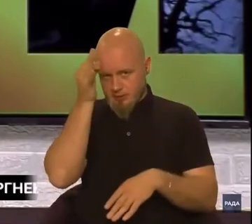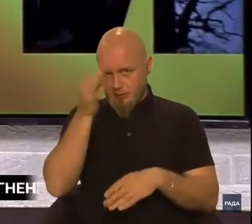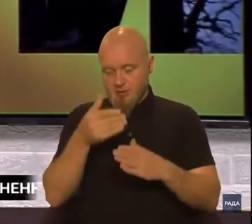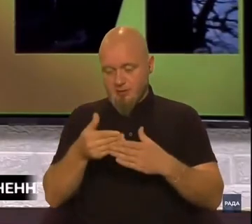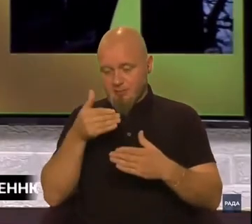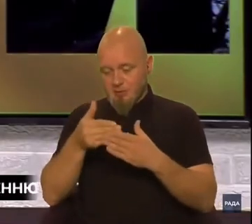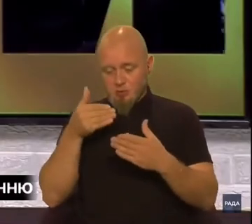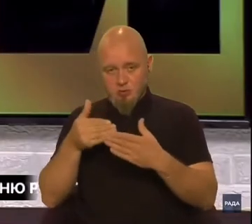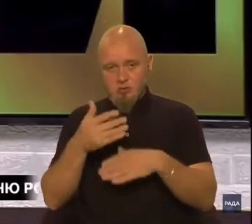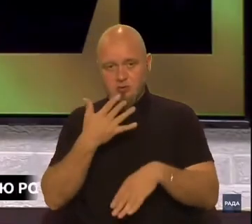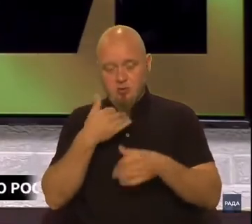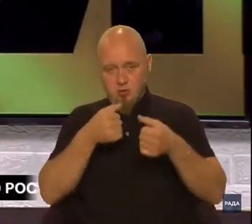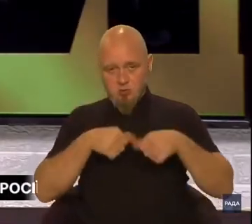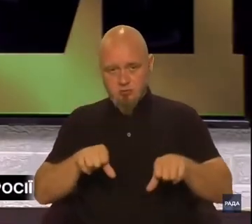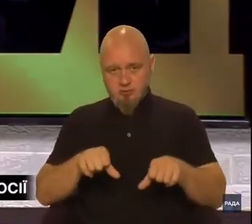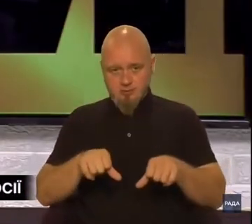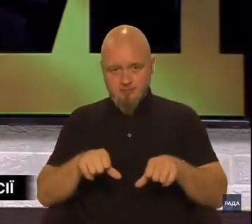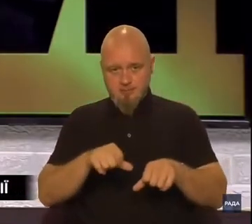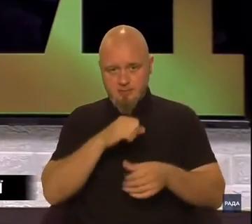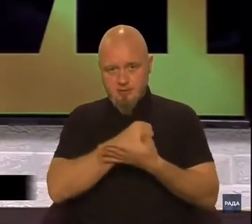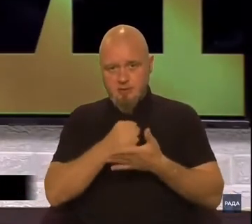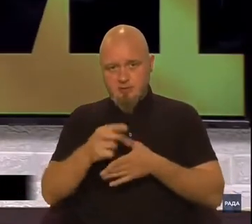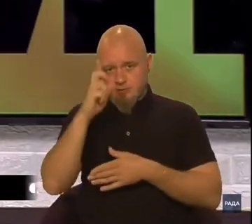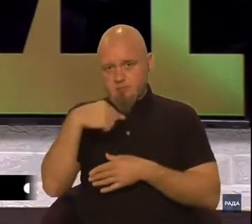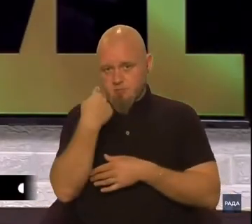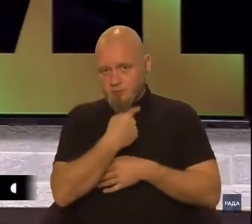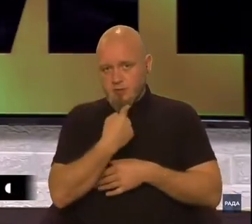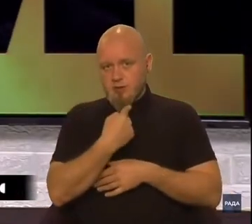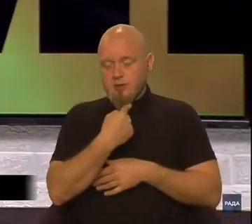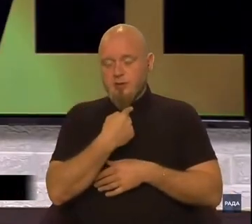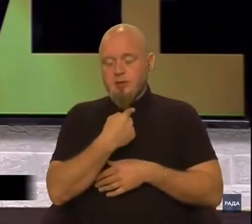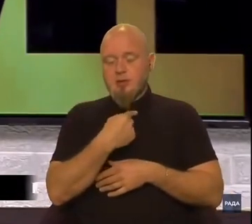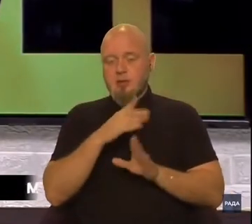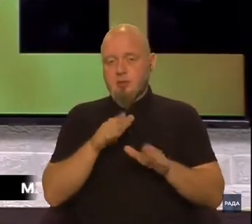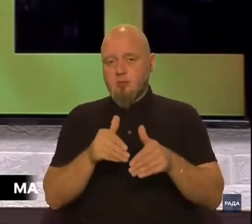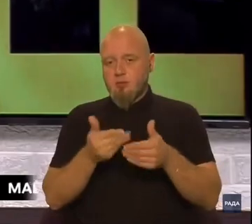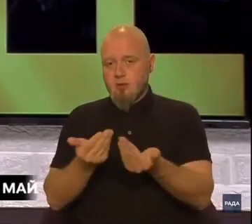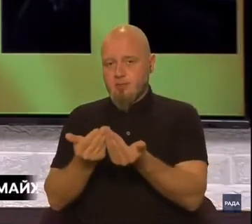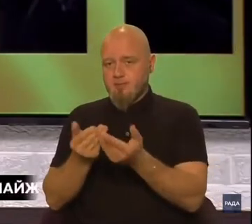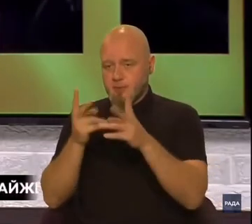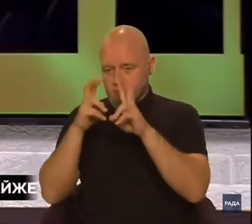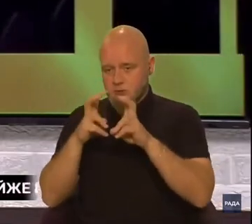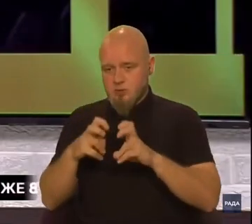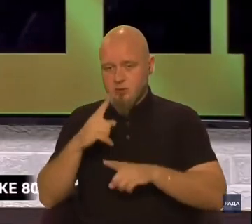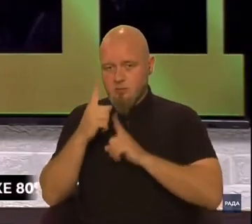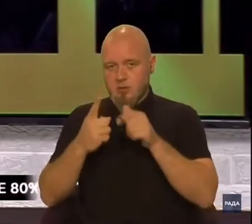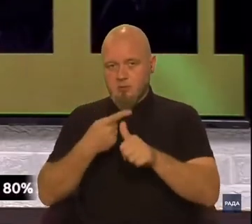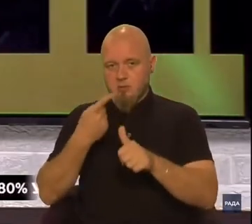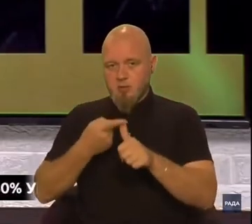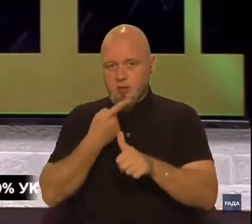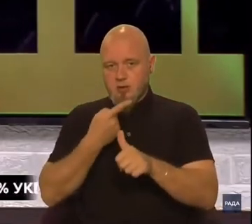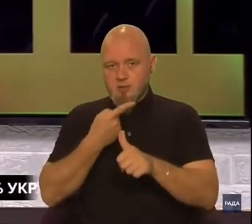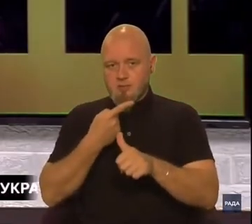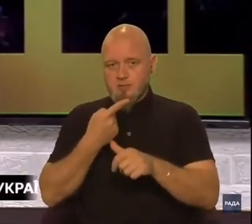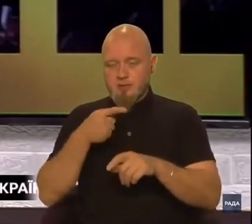Напередодні Національна комісія зі стандартів державної мови рекомендувала розглянути перейменування